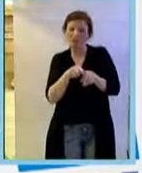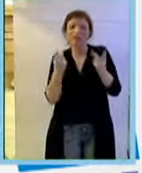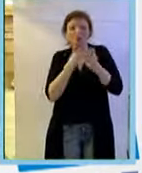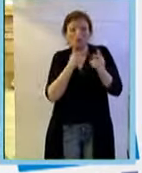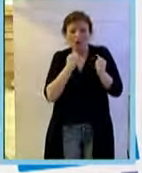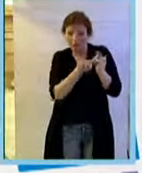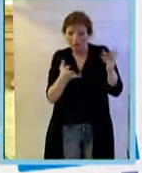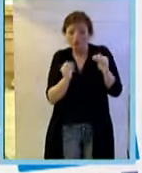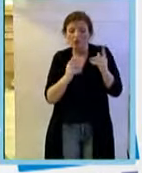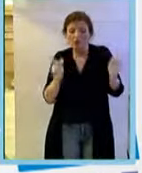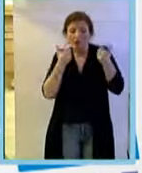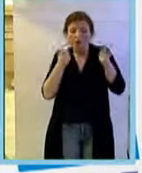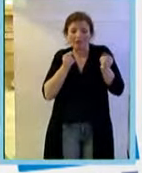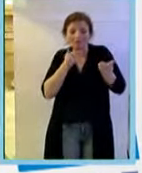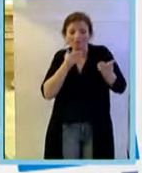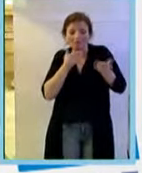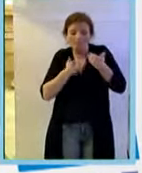pathway del